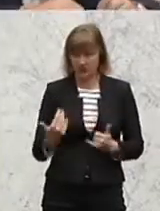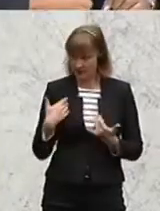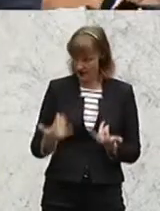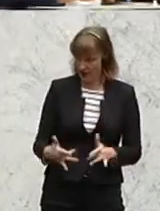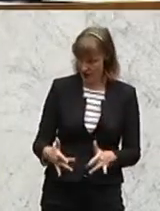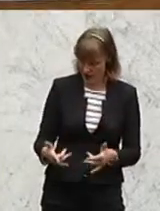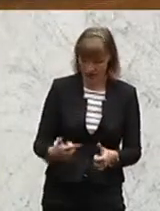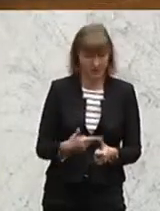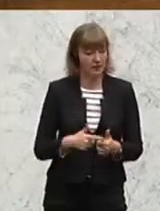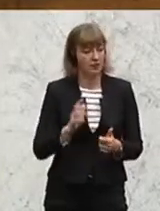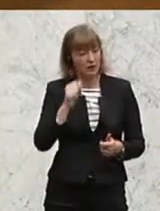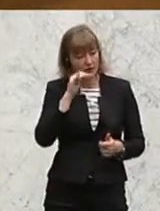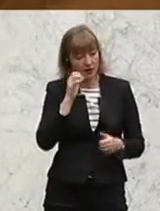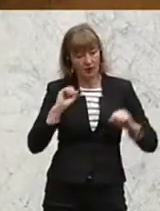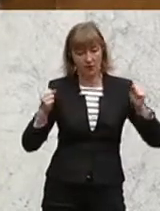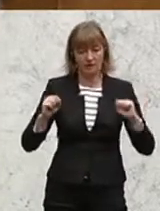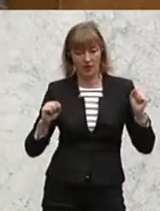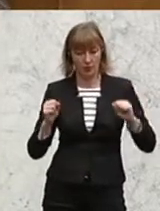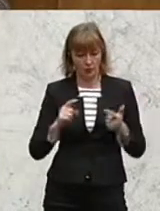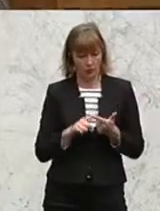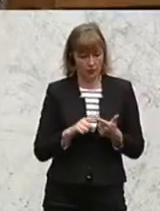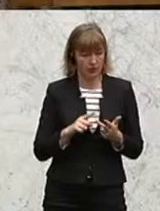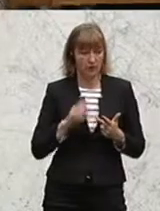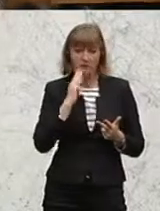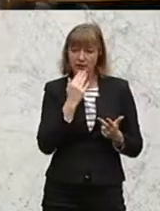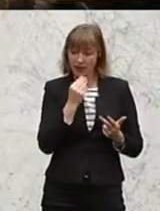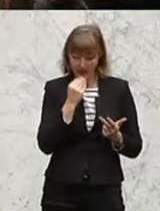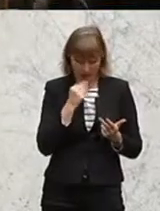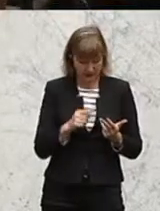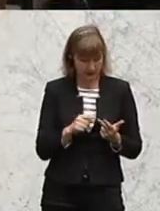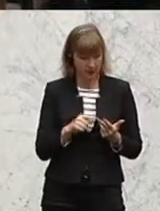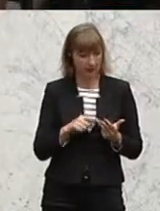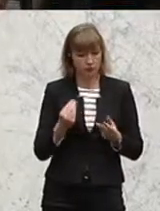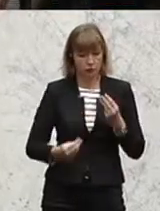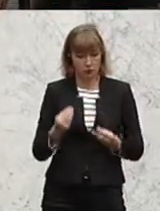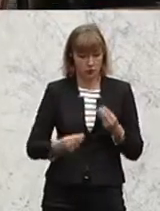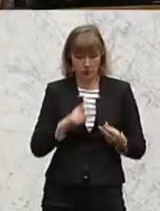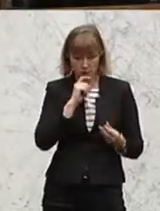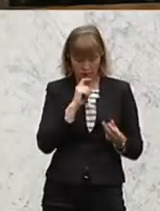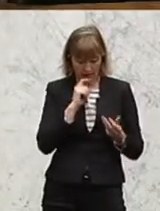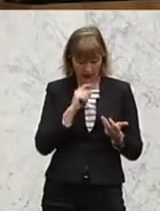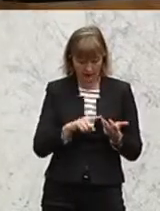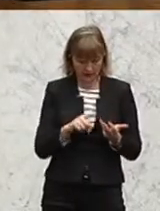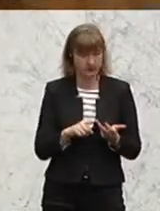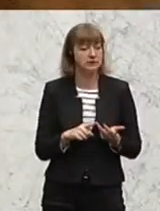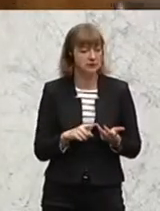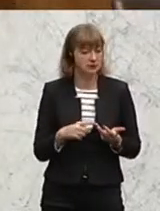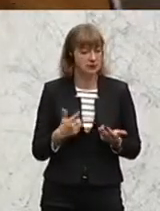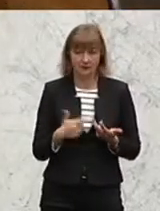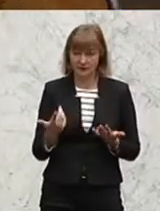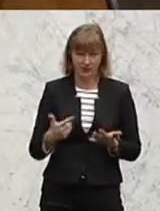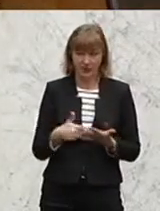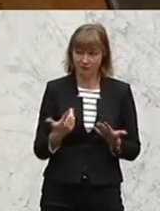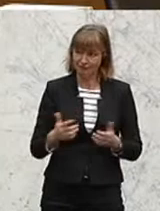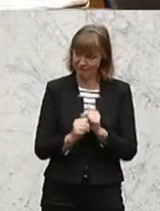gegeben hat, für die tägliche Bewegungseinheit, für das Mittagessen, für Spiel und Spaß und noch dabei, das geht sich